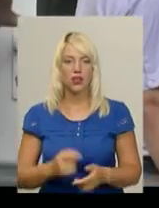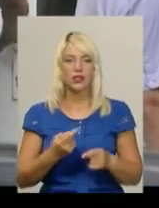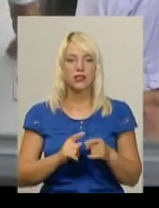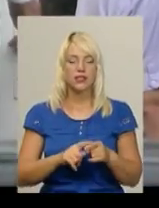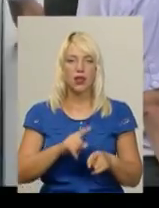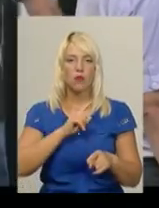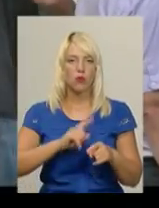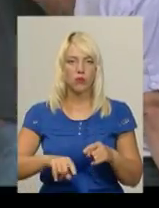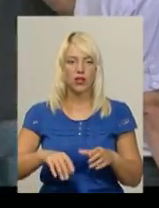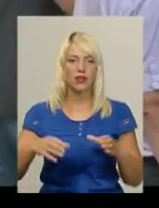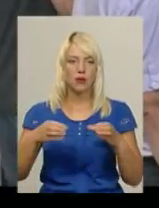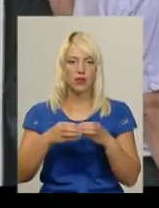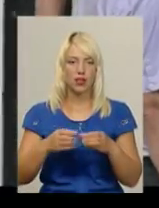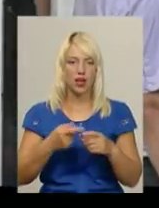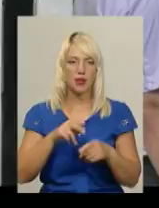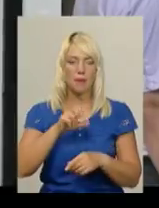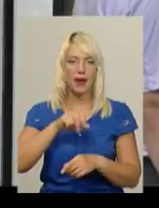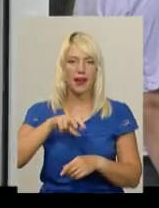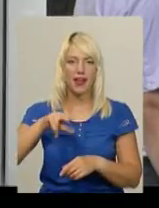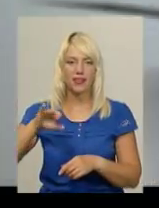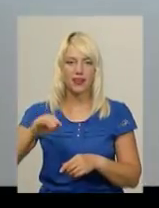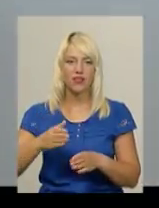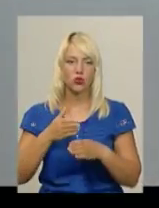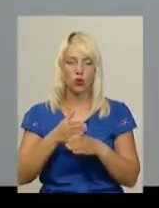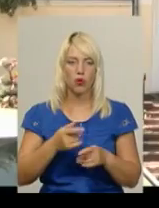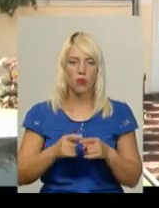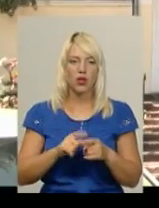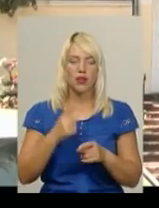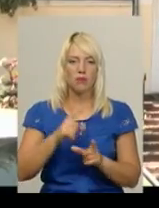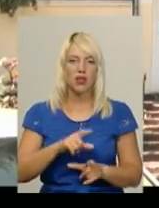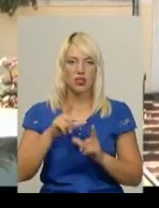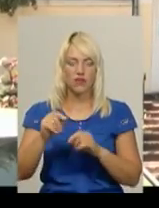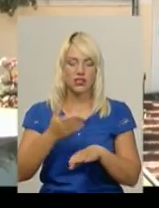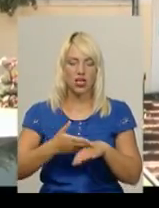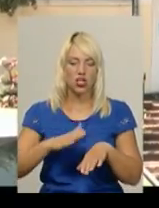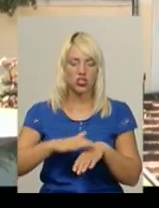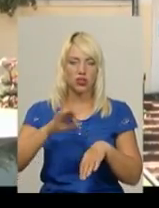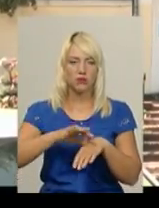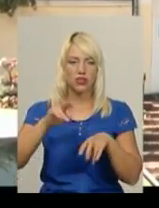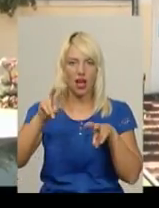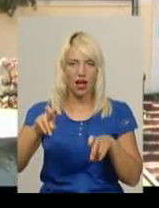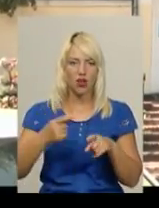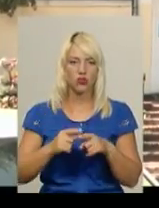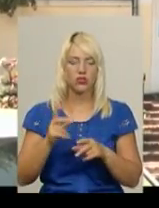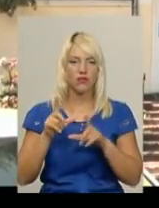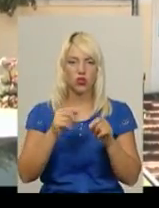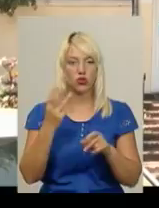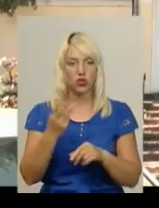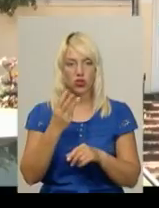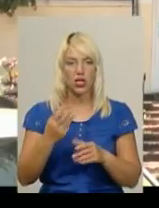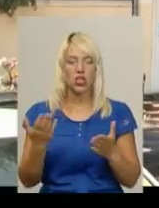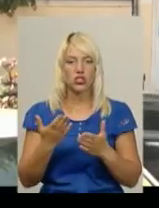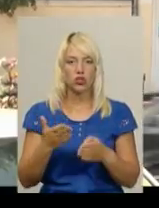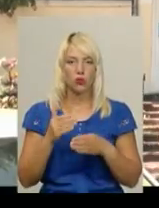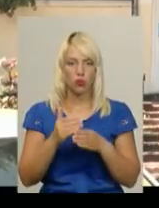– мобільна бригада паліативної допомоги. На перший виїзд до пацієнта з важким діагнозом вони вирушають у трьох. Аби визначитись, чиєї саме